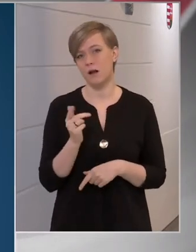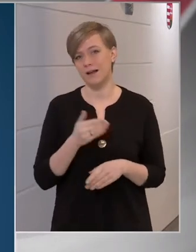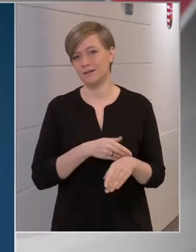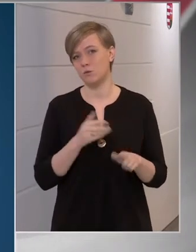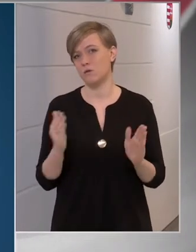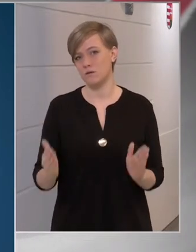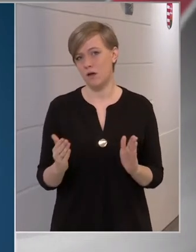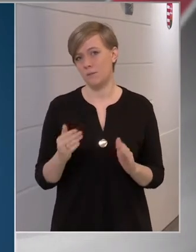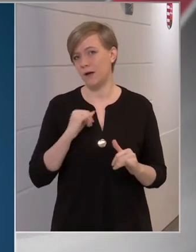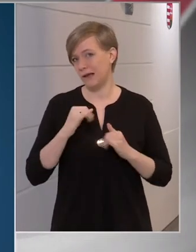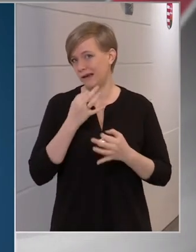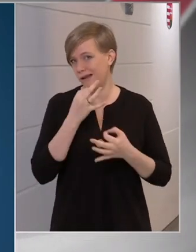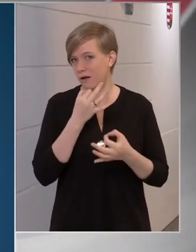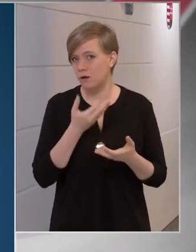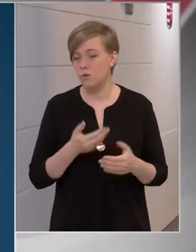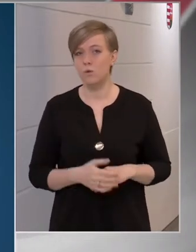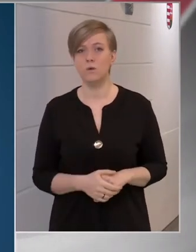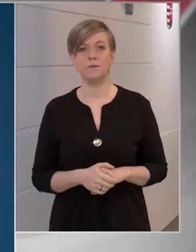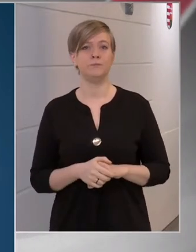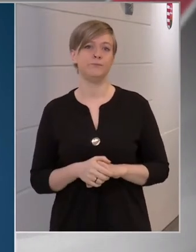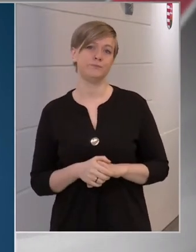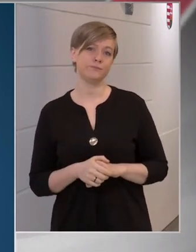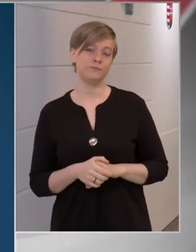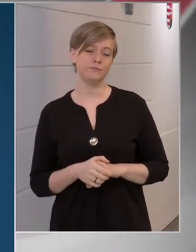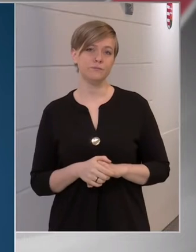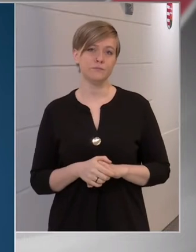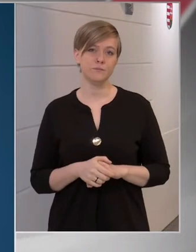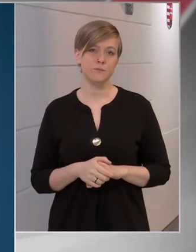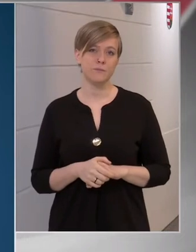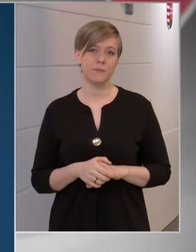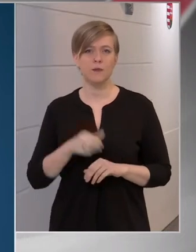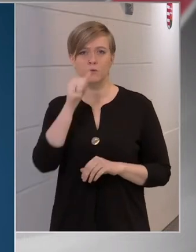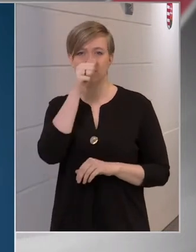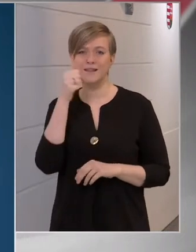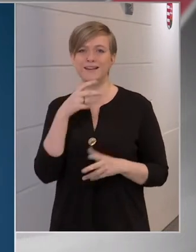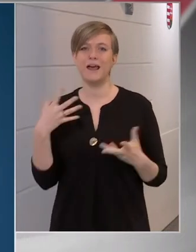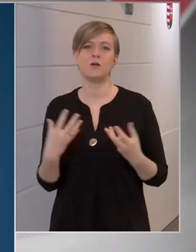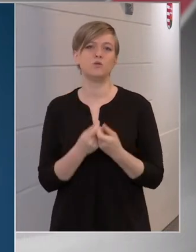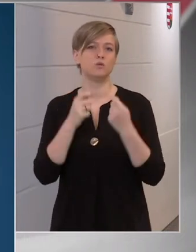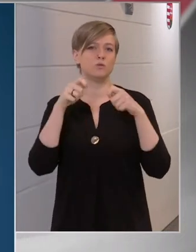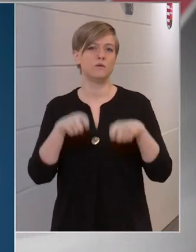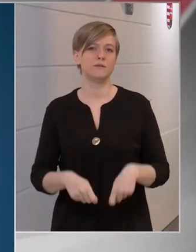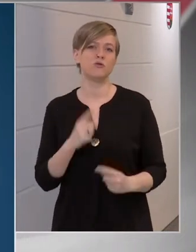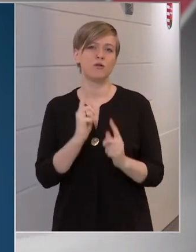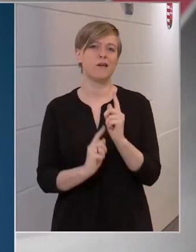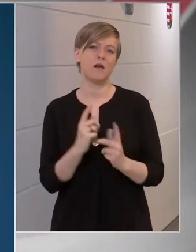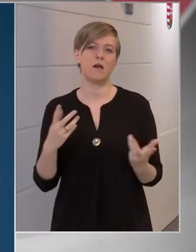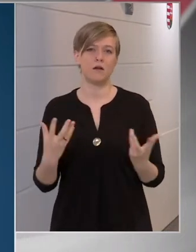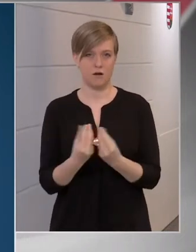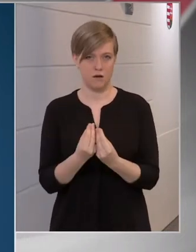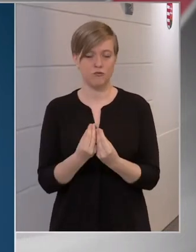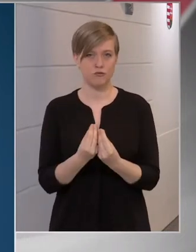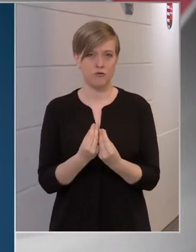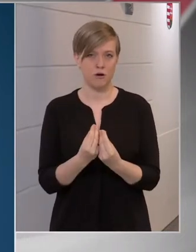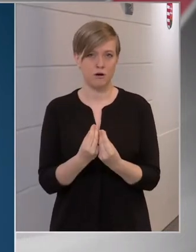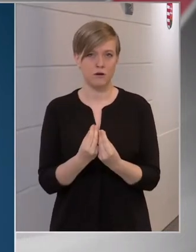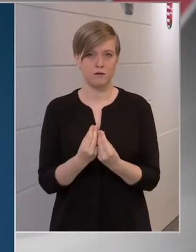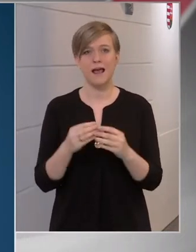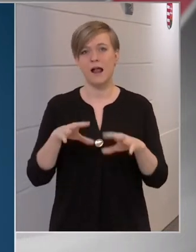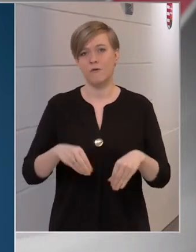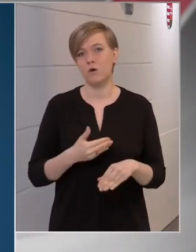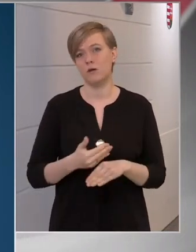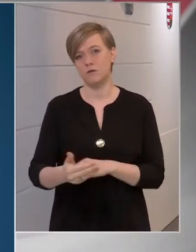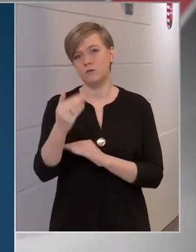időszakban éppen ez iránt érdeklődik, hogy egy úgynevezett együttdöntési eljárással elfogadandó